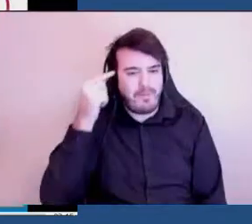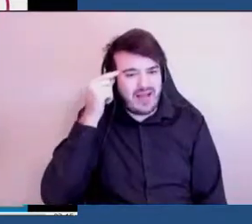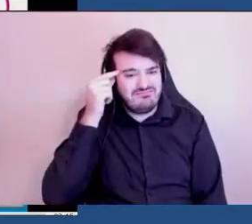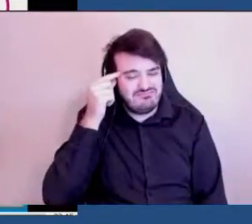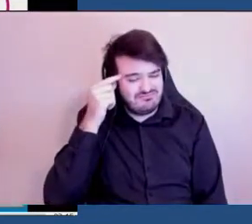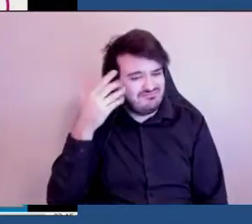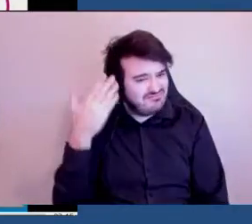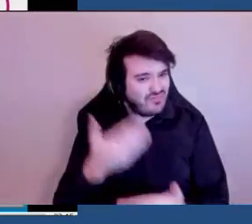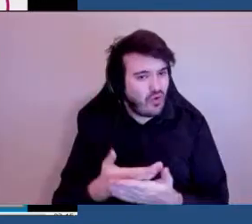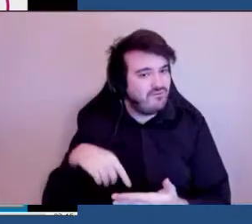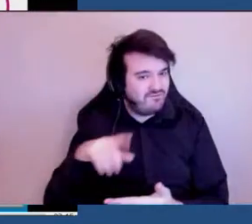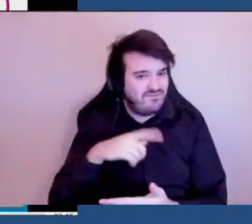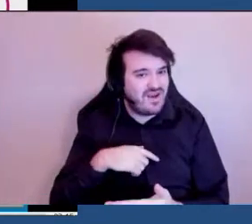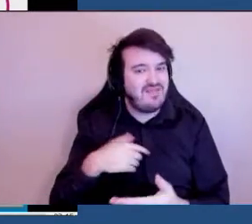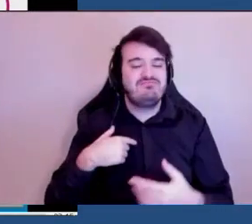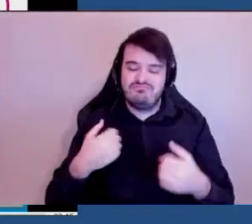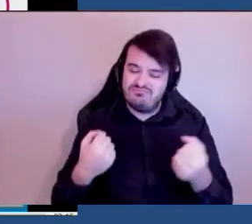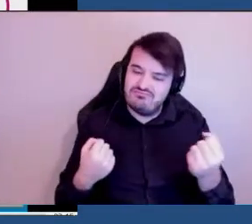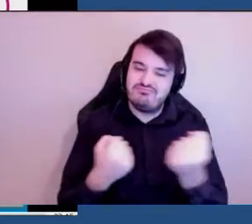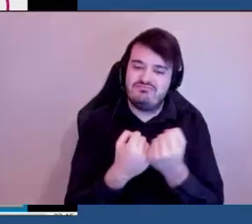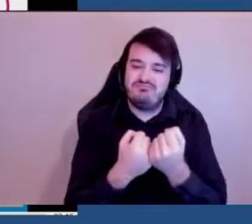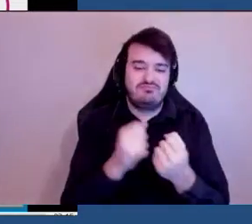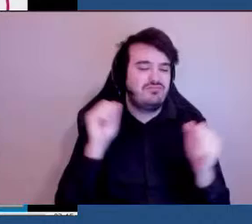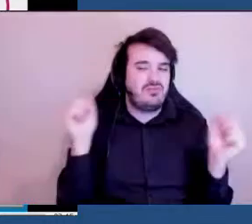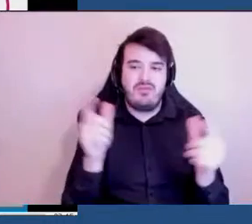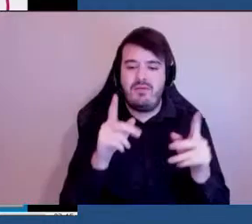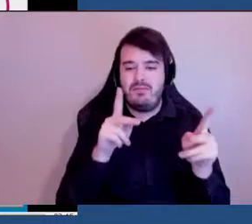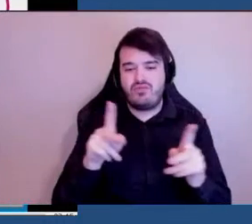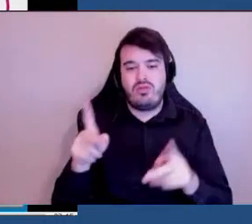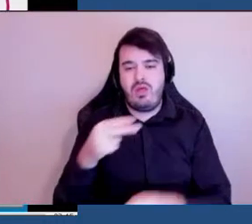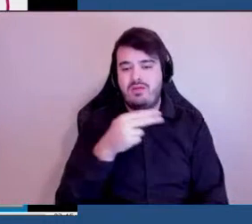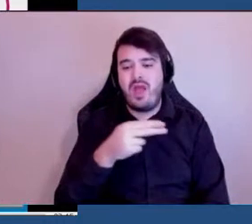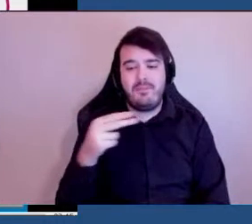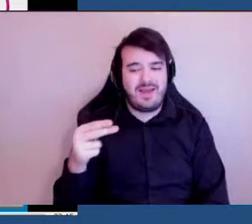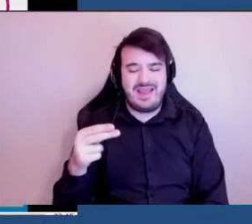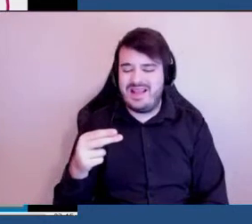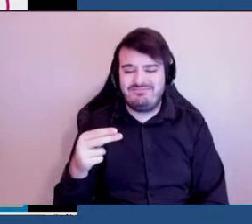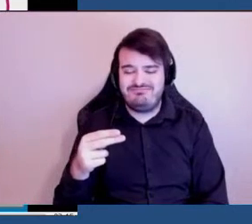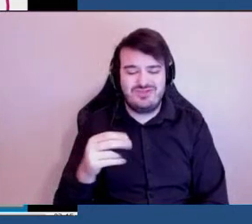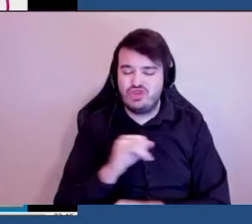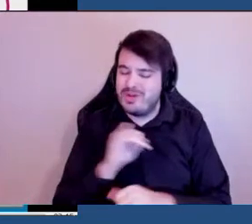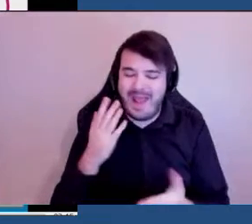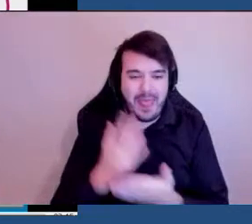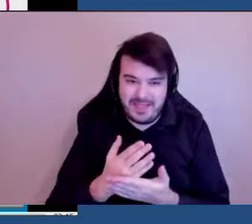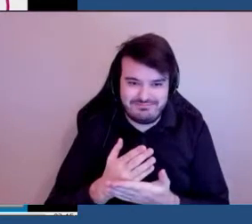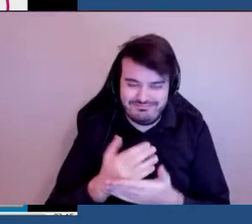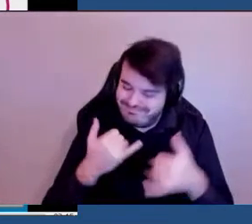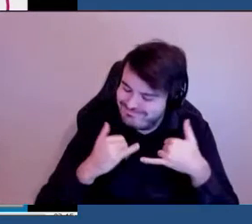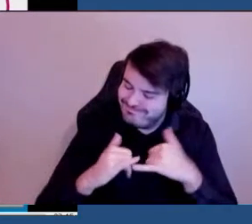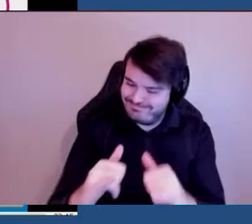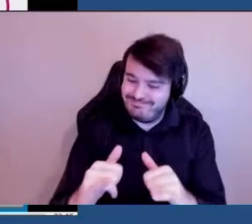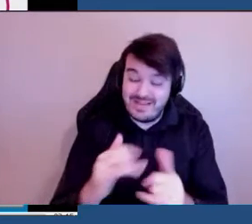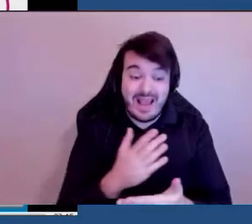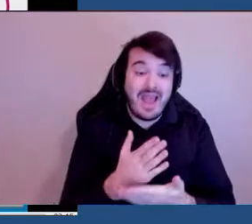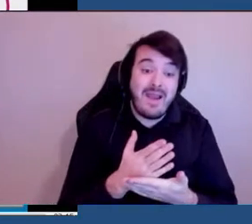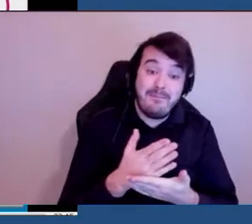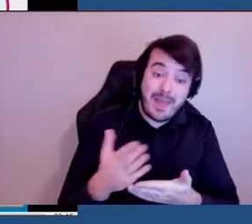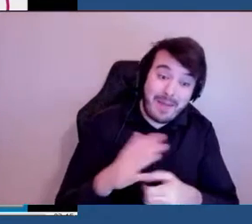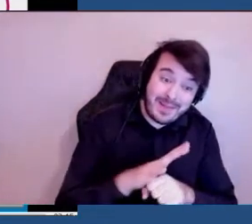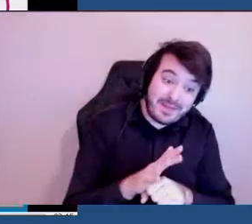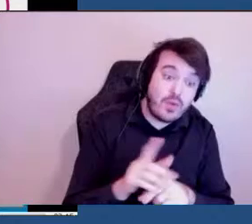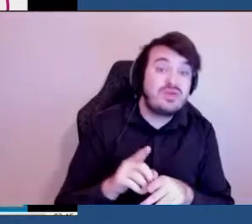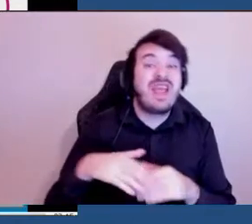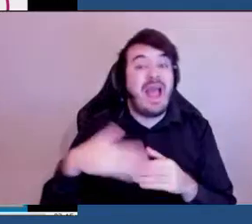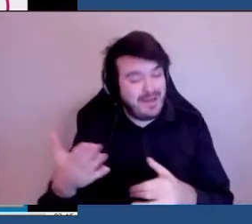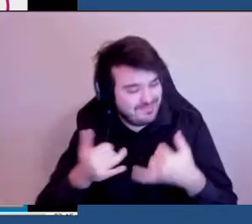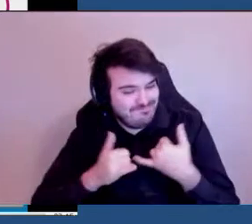preuve du fait que nous soutenons toutes les personnes handicapées sans relâche. Pendant la pandémie et après, nous voulons